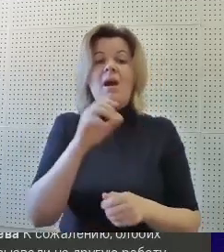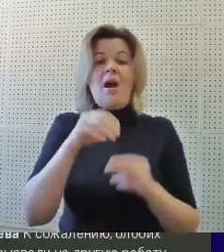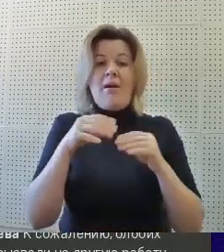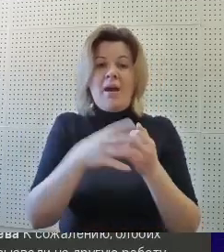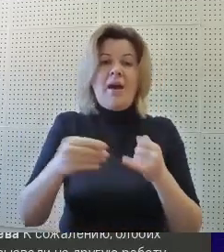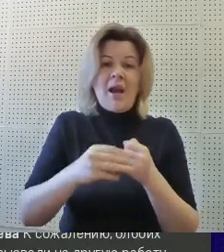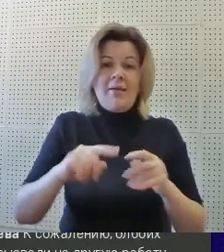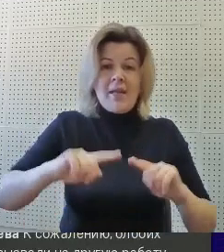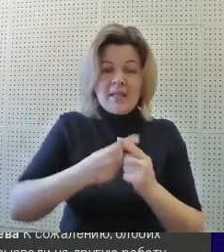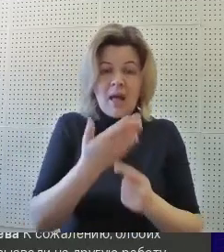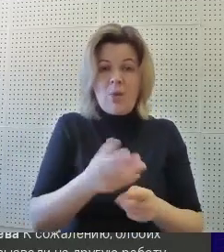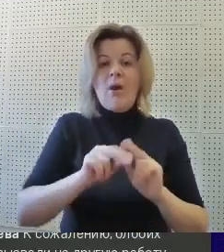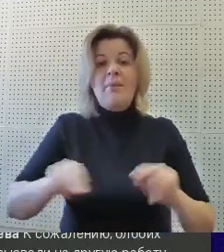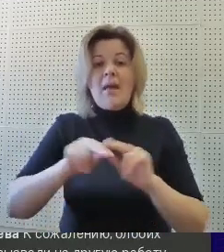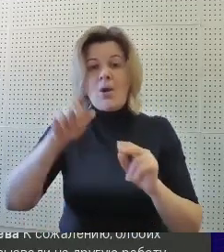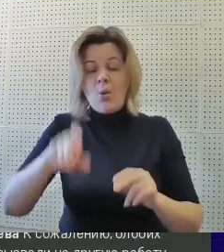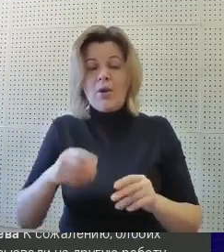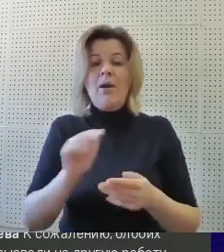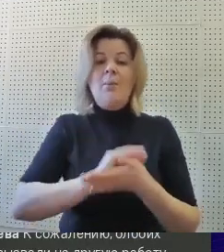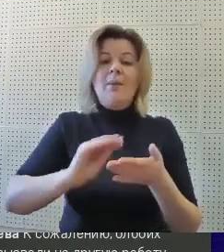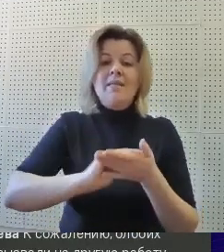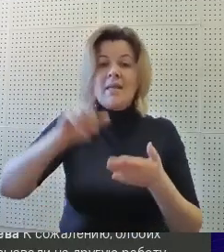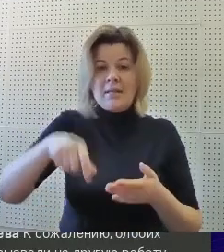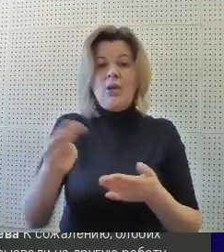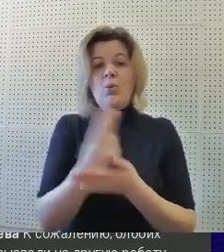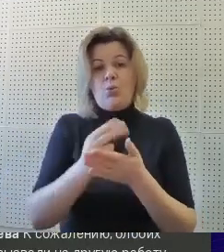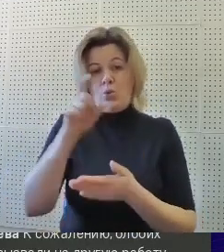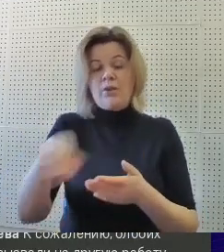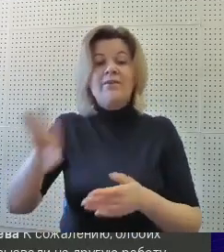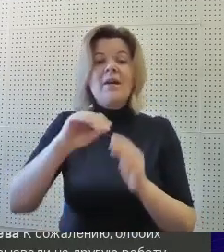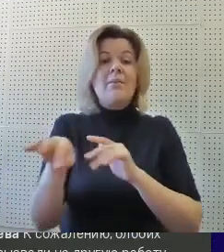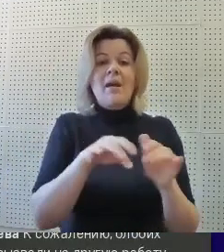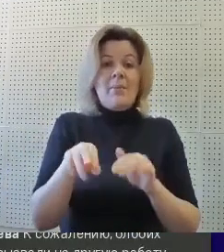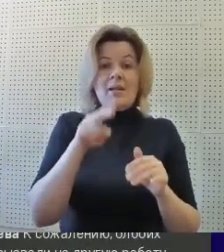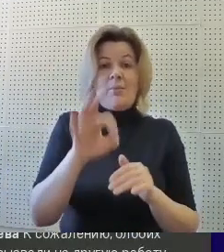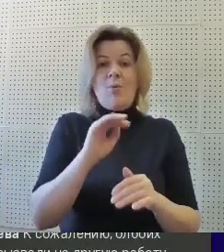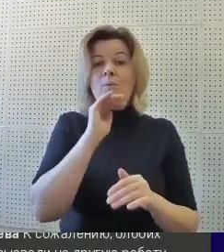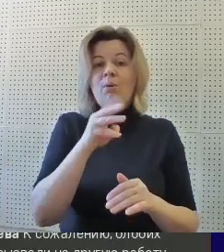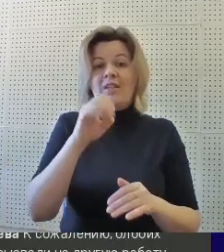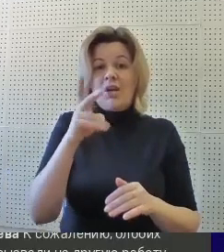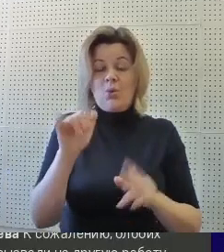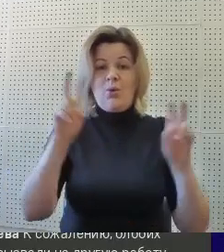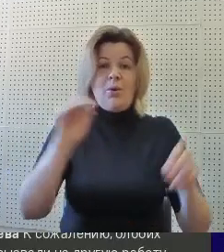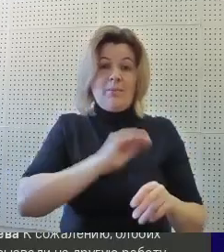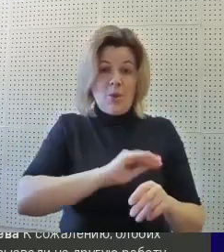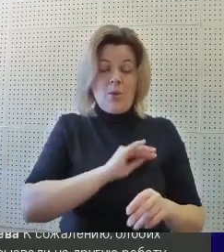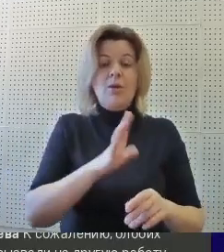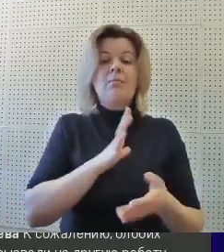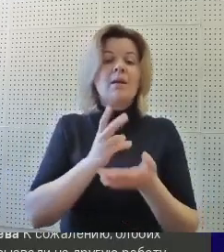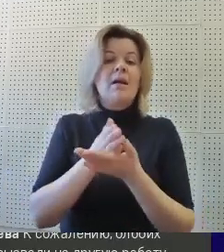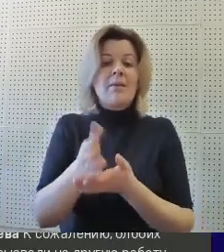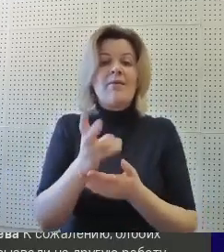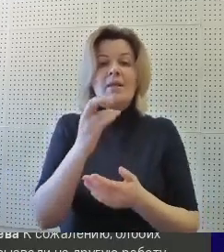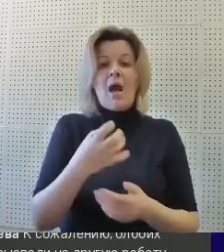технологии, педагог, писатель, художник. Все мероприятия по профтреку «Психолог» были направлены на